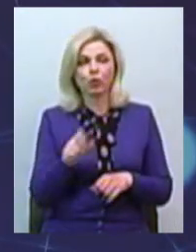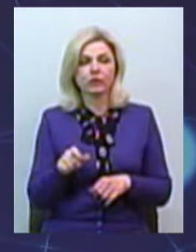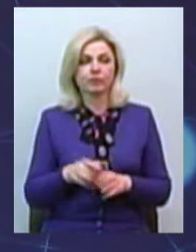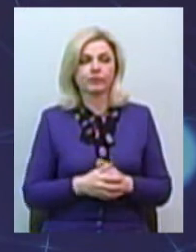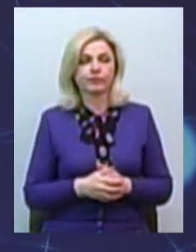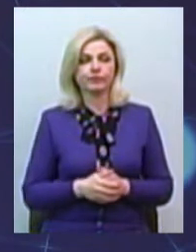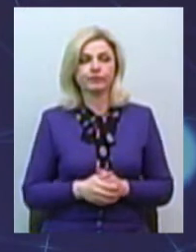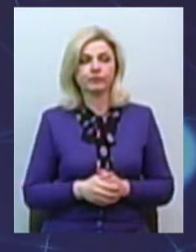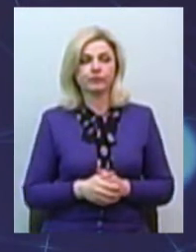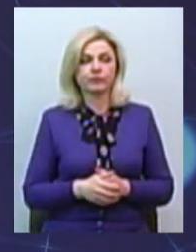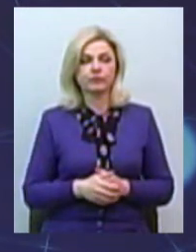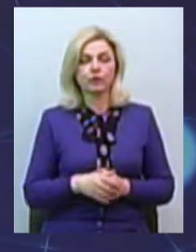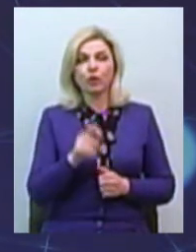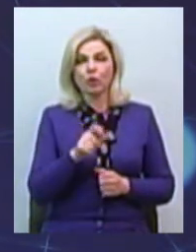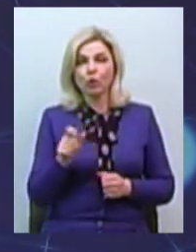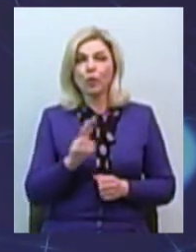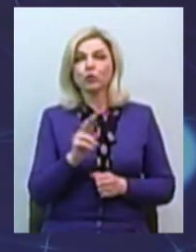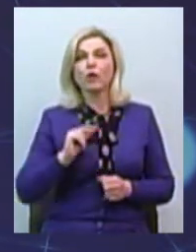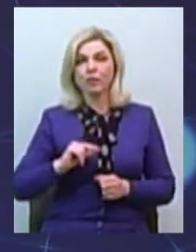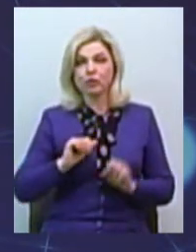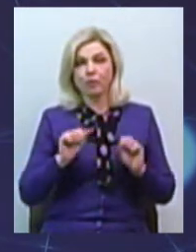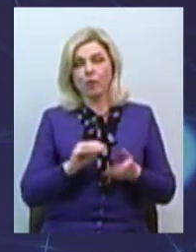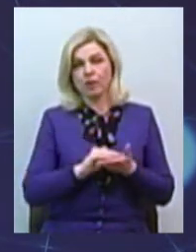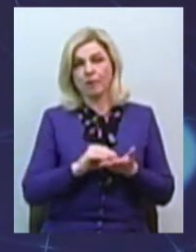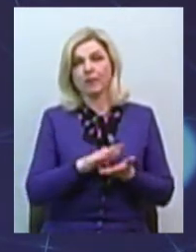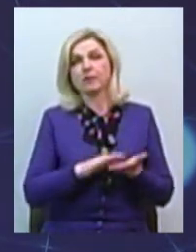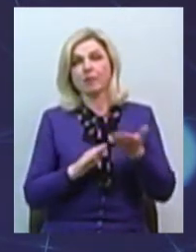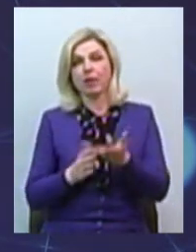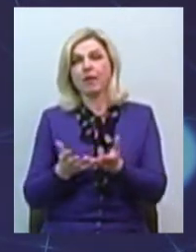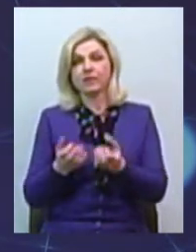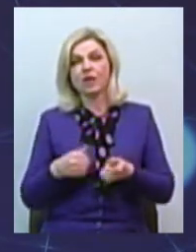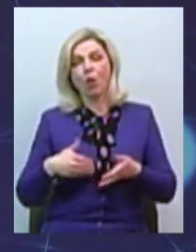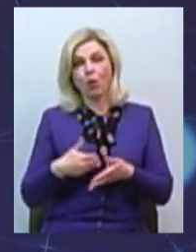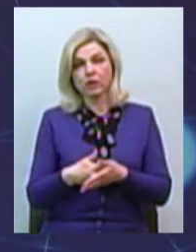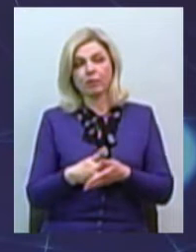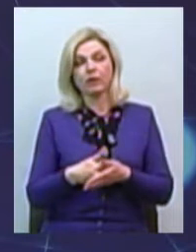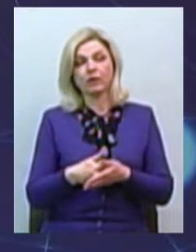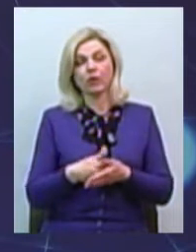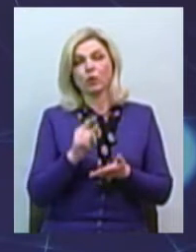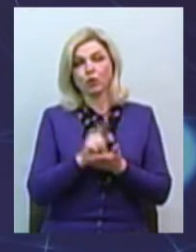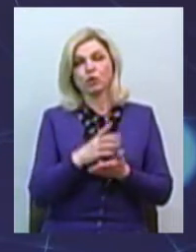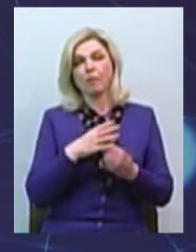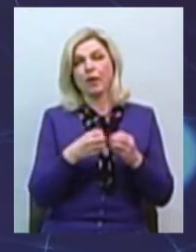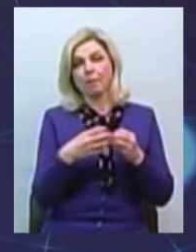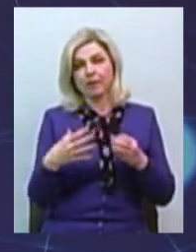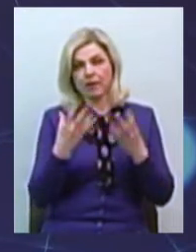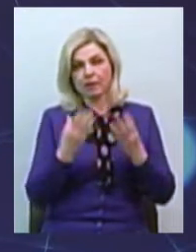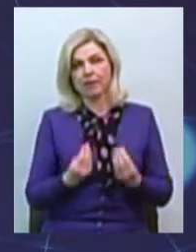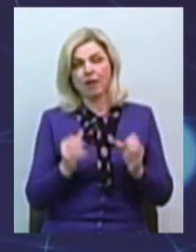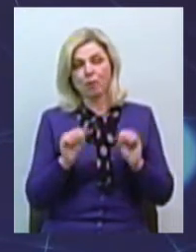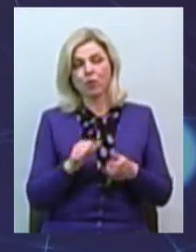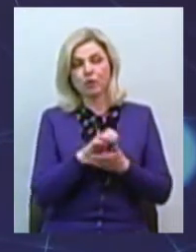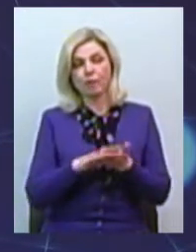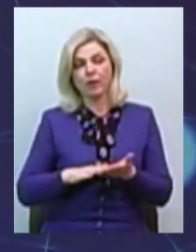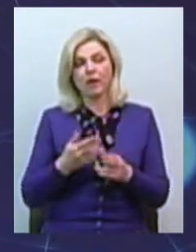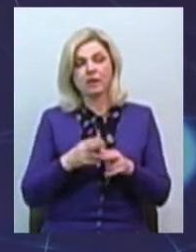особи, які працюють, дійсно можуть написати таку заяву, взяти відпустку, яка має бути 15 днів, можна її подовжувати. Це питання